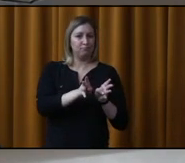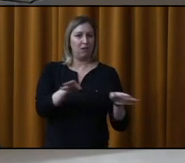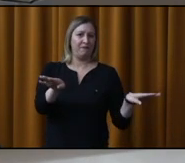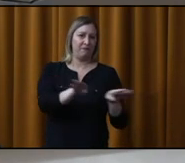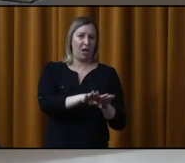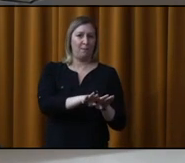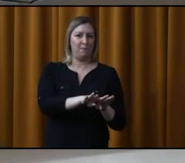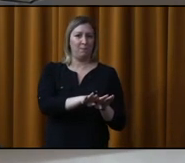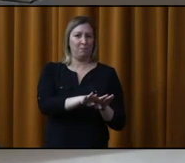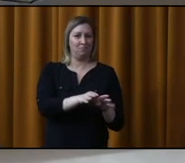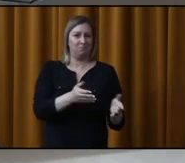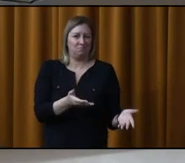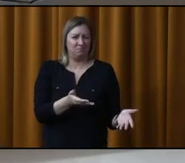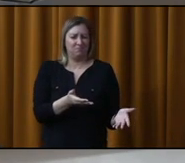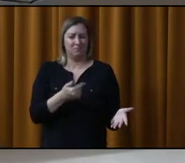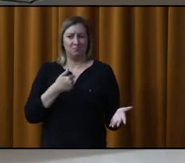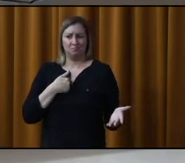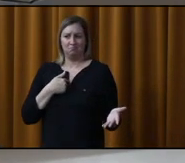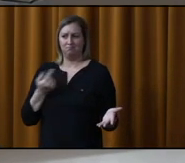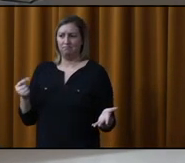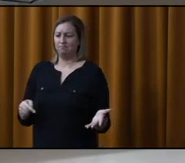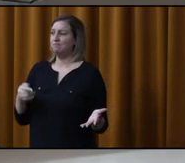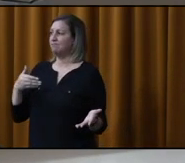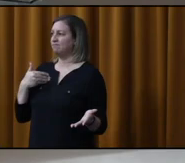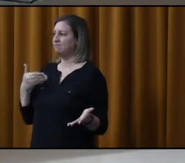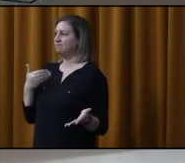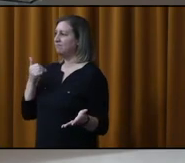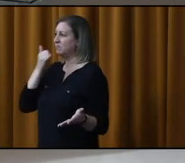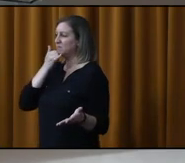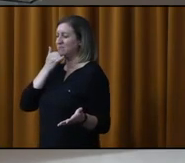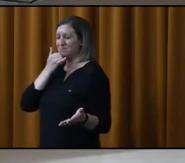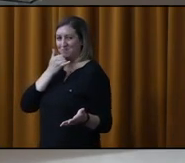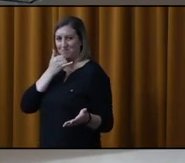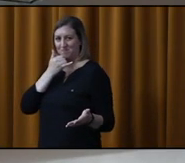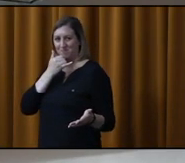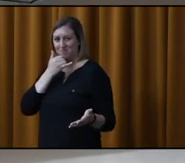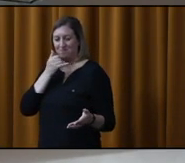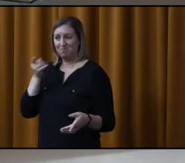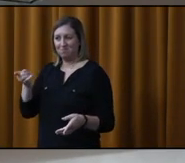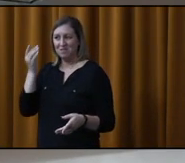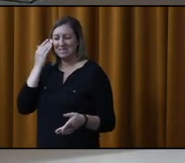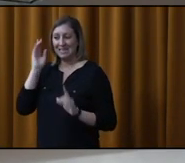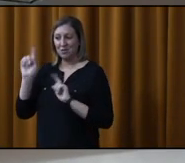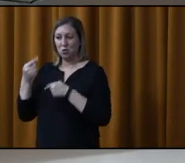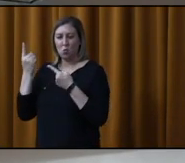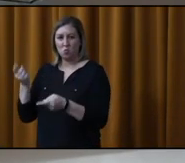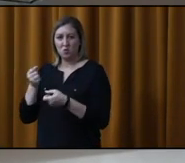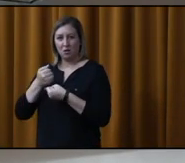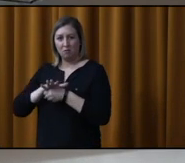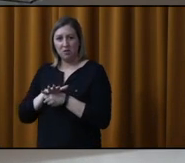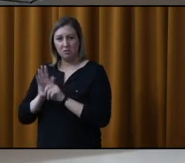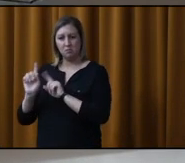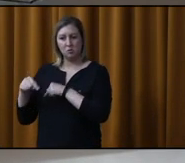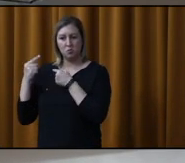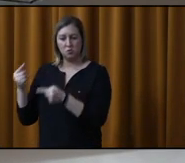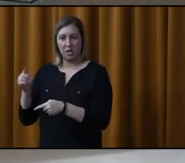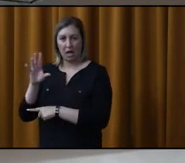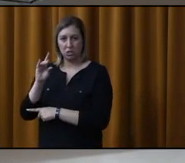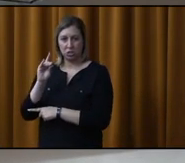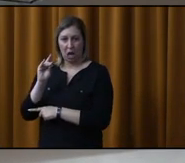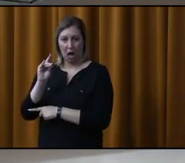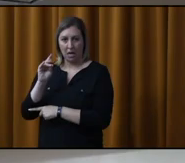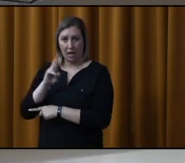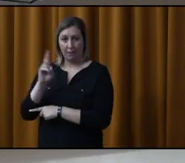Moi, je viens ici pour savoir qu'est-ce qui arrive, parce que je ne sais pas si vous le savez, mais depuis la pandémie des chiens, il y en a à